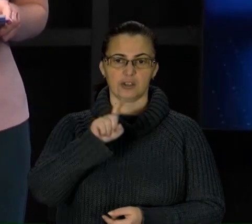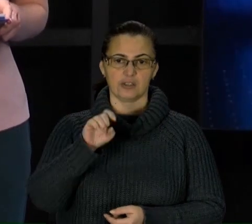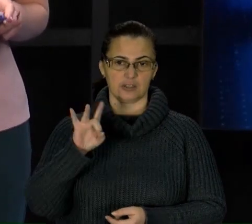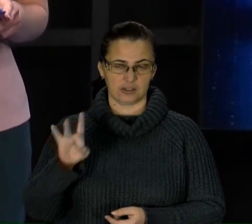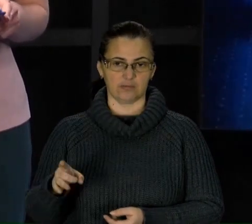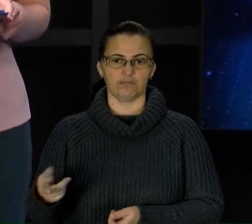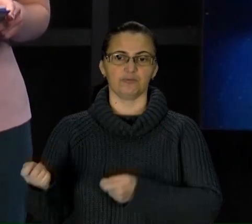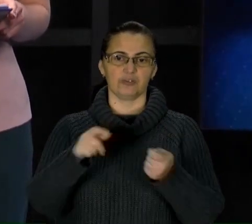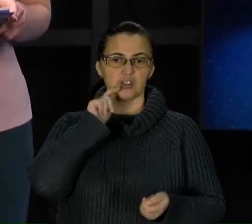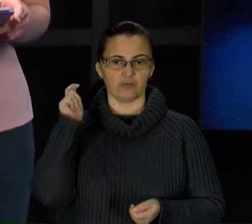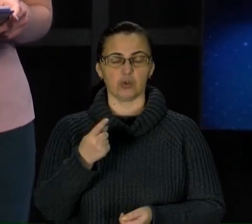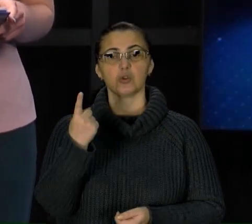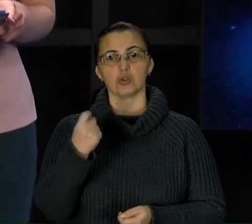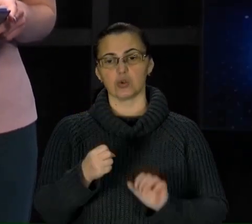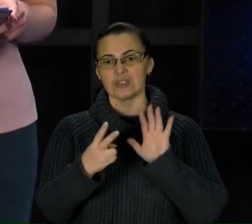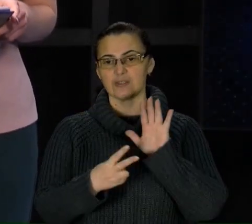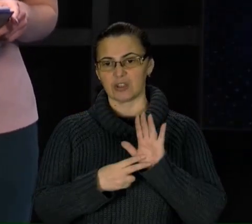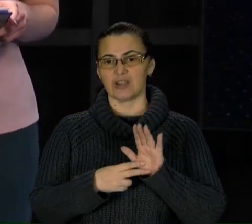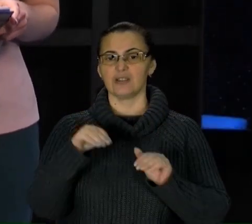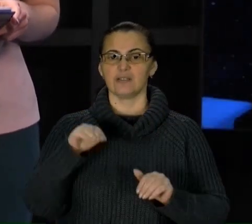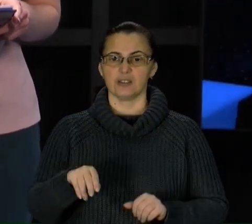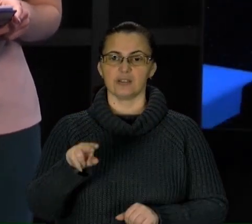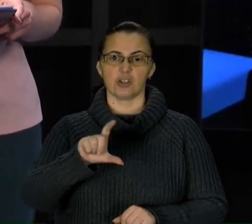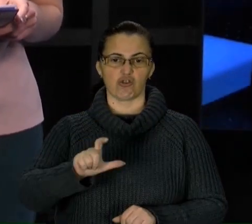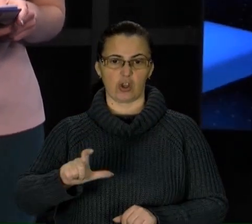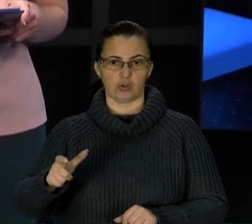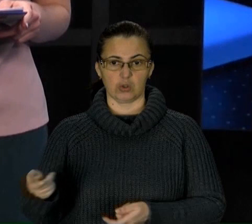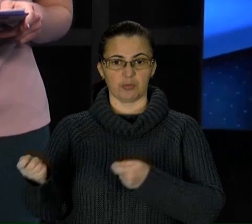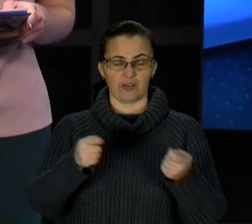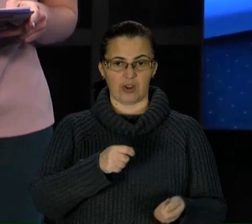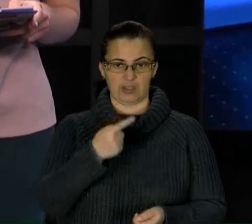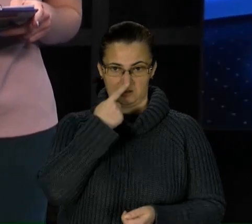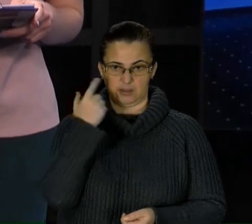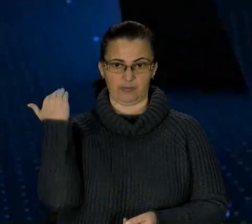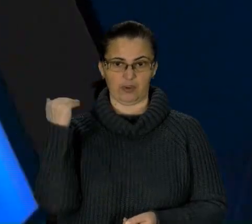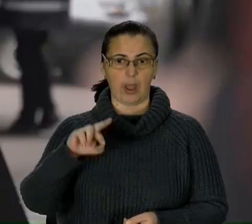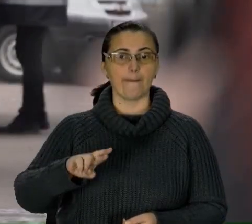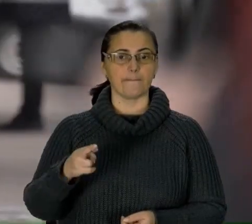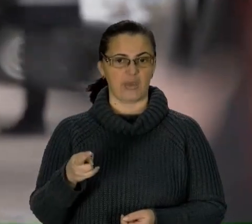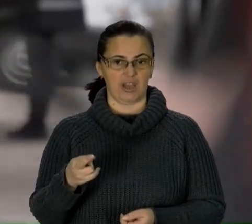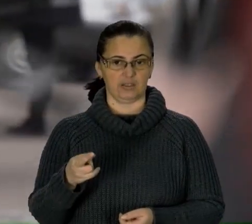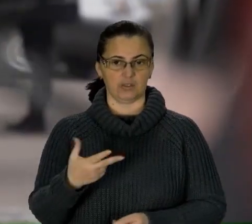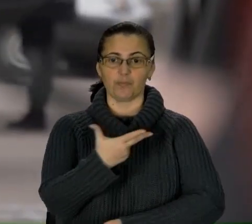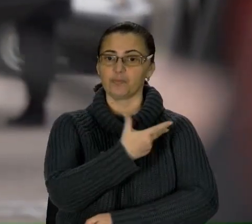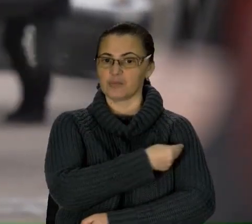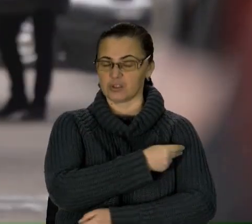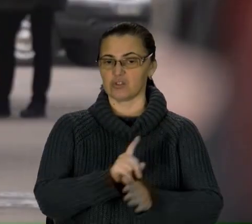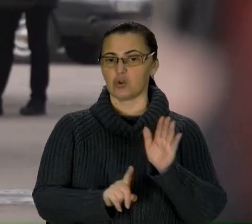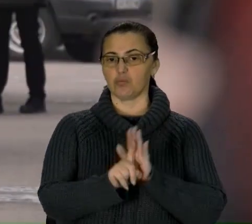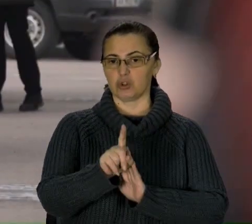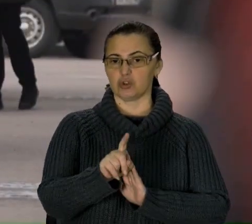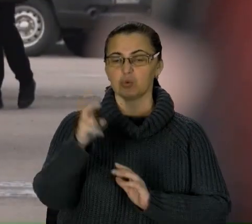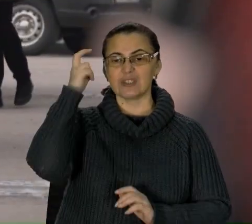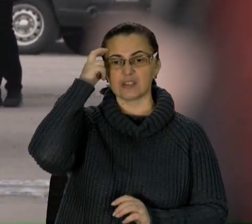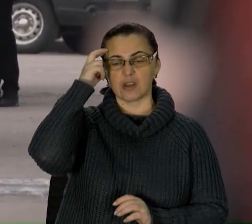тисяч доз привезли у столицю цієї п'ятниці в межах механізму COVAX. Щеплювати розпочнуть із